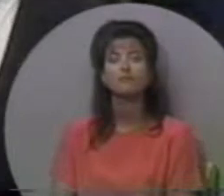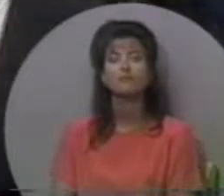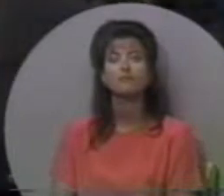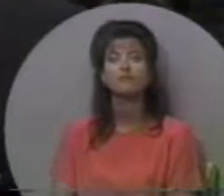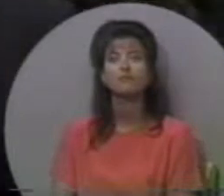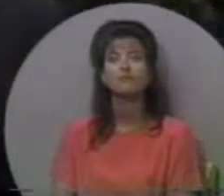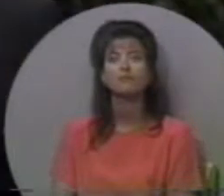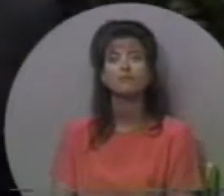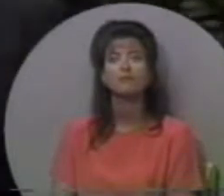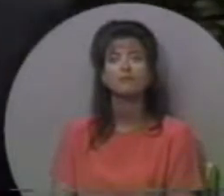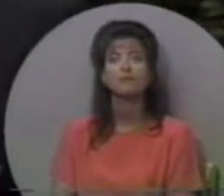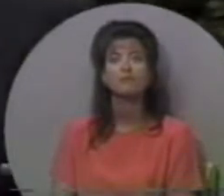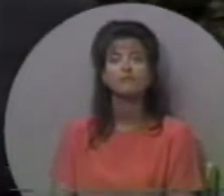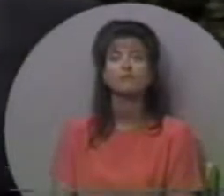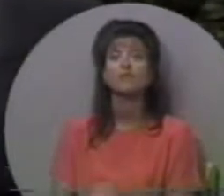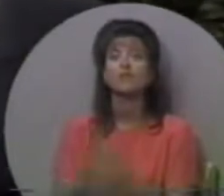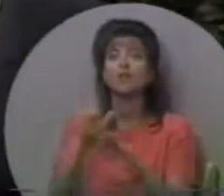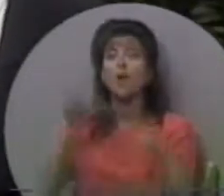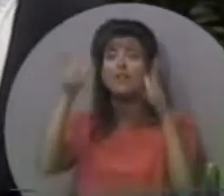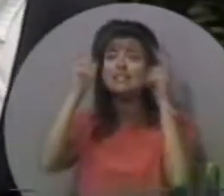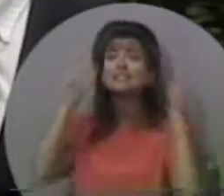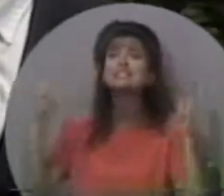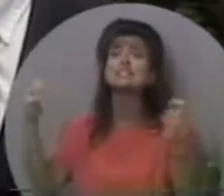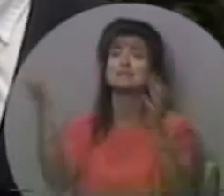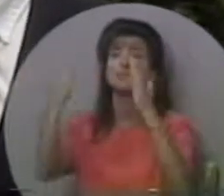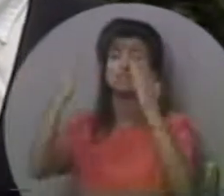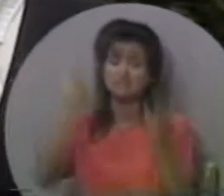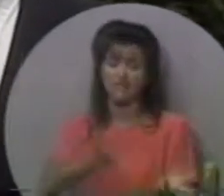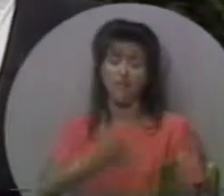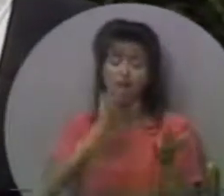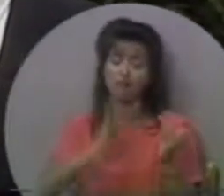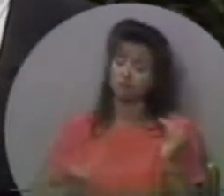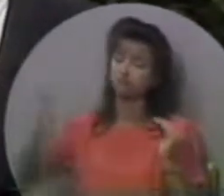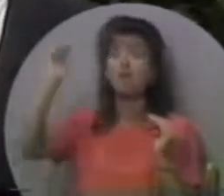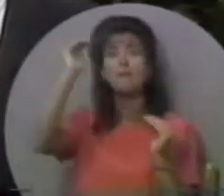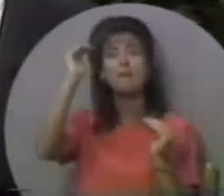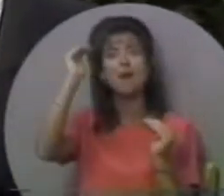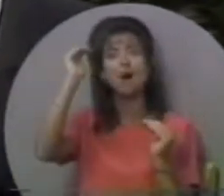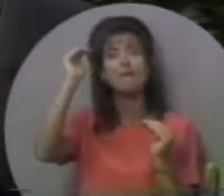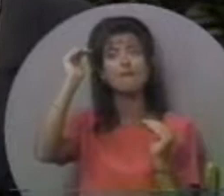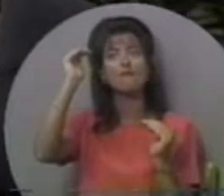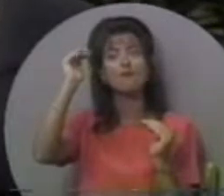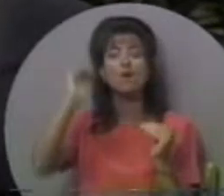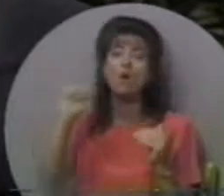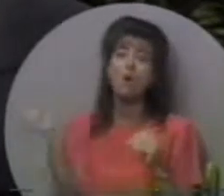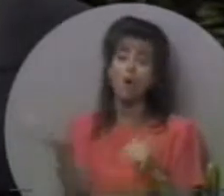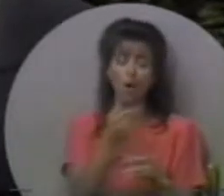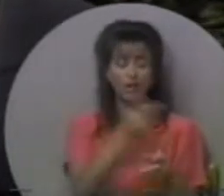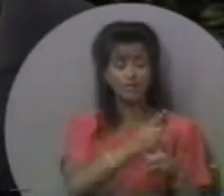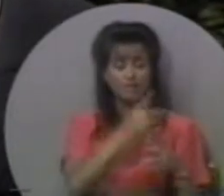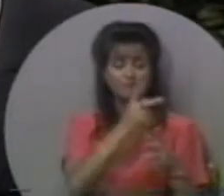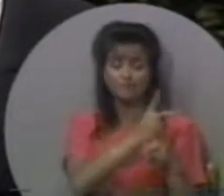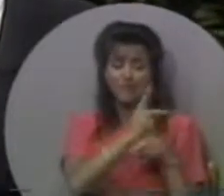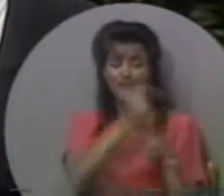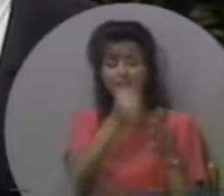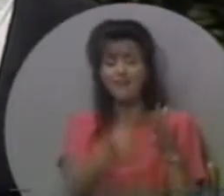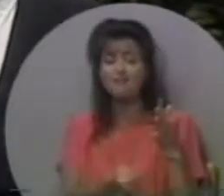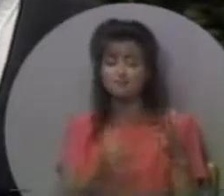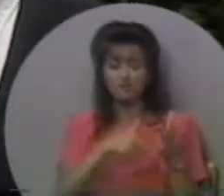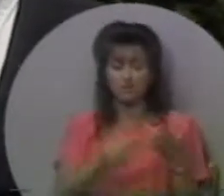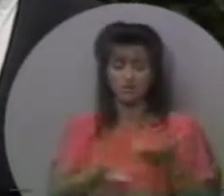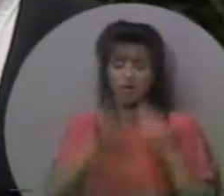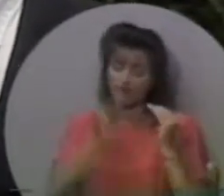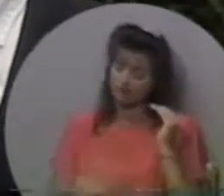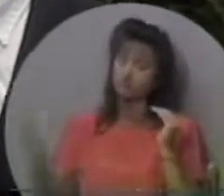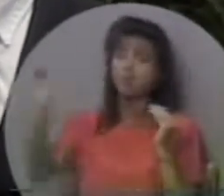це понад всіх демонів пекла. Він вищий будь-яких турбоцього